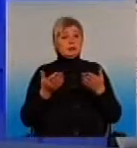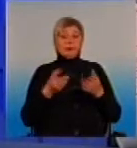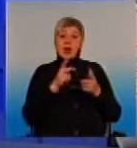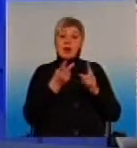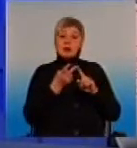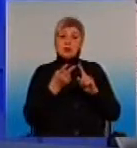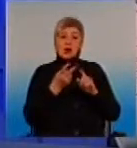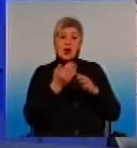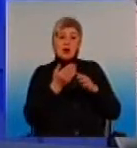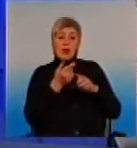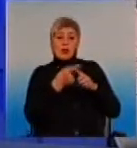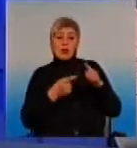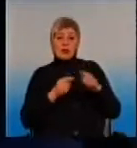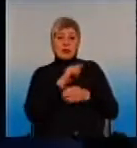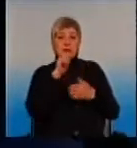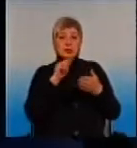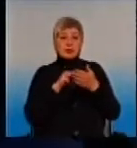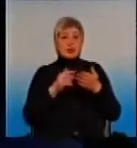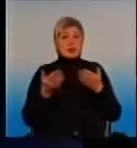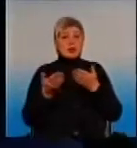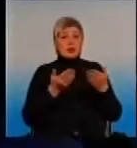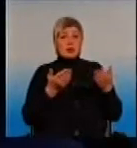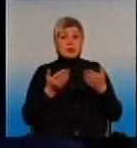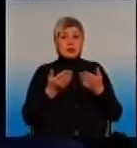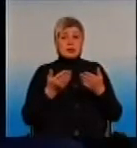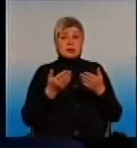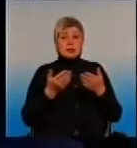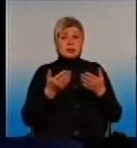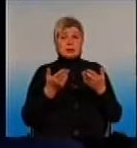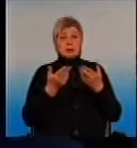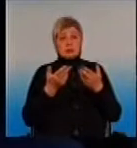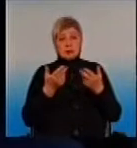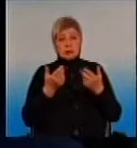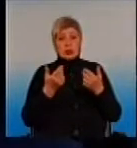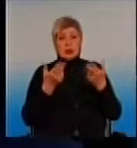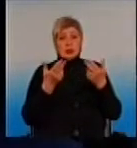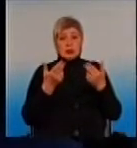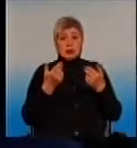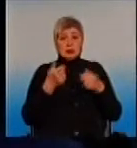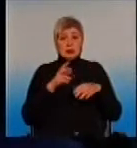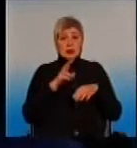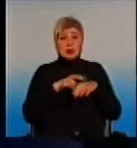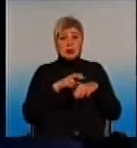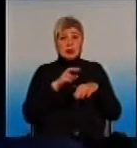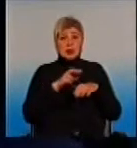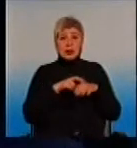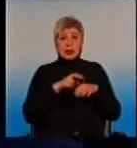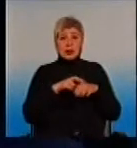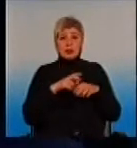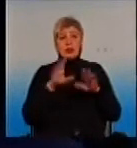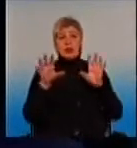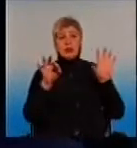так, що лікарі самі от такими відмовами, так, буде неприємно потім з нею укладати, але лікар укладе угоди